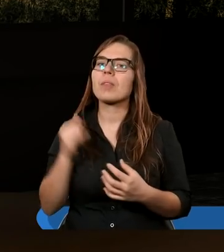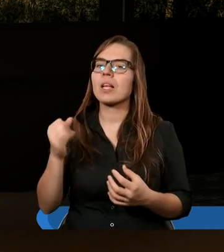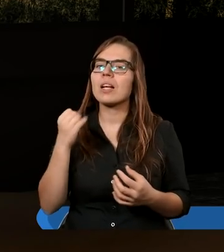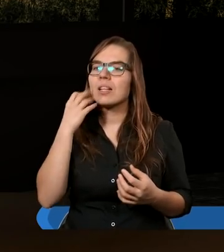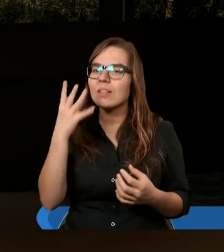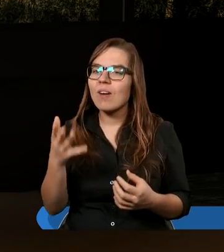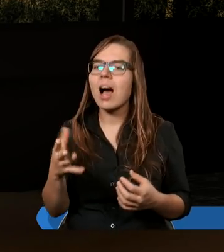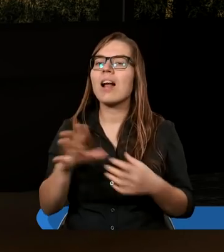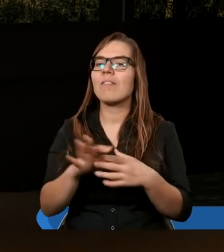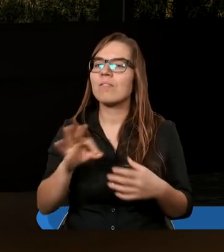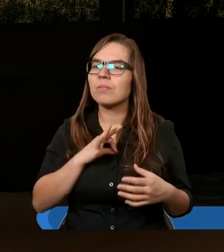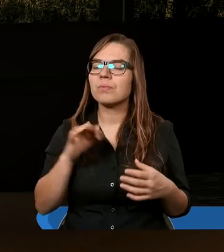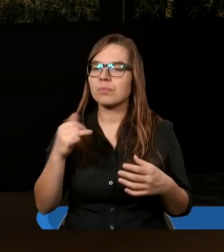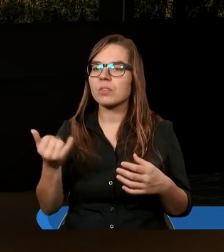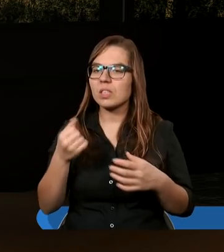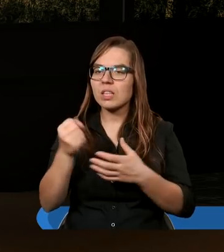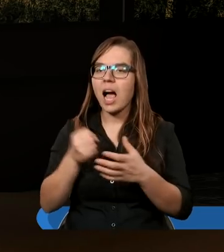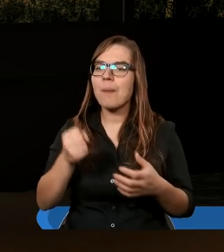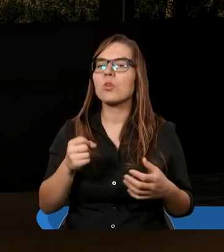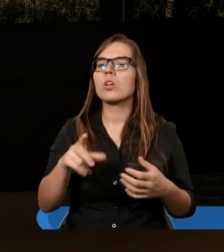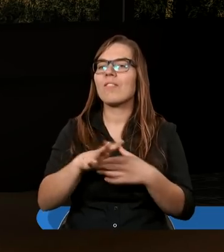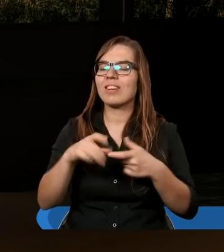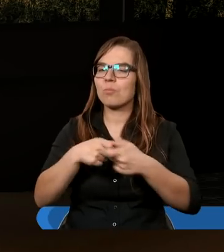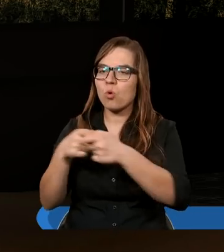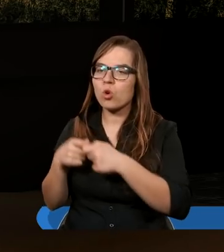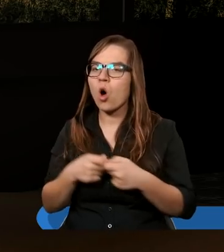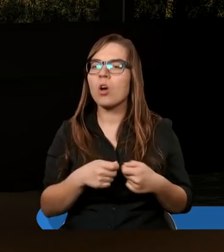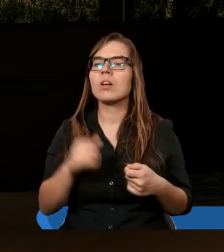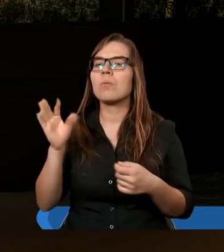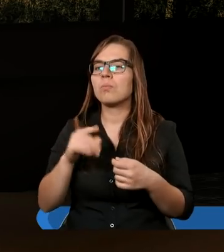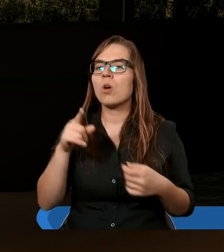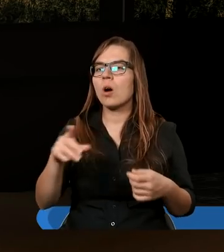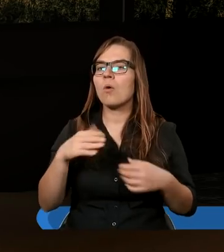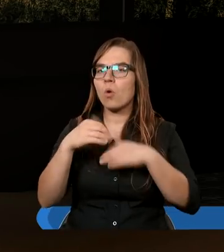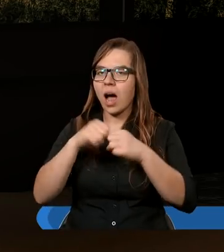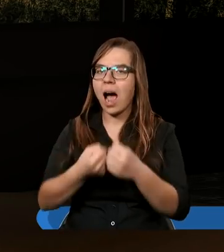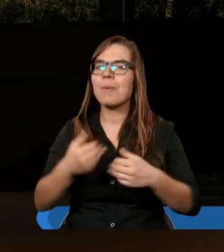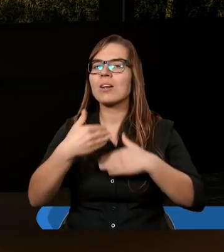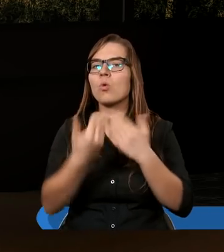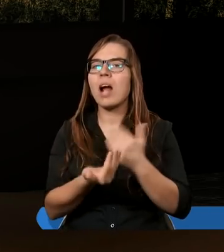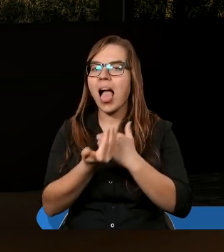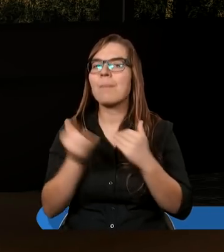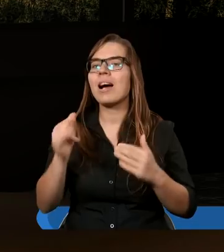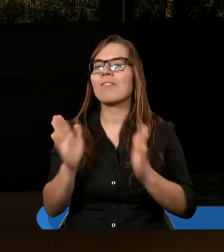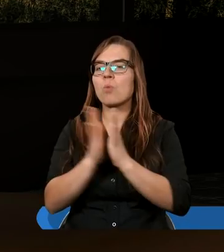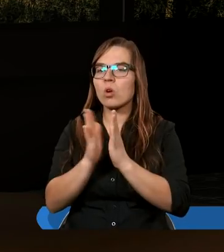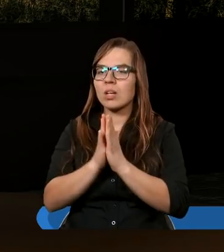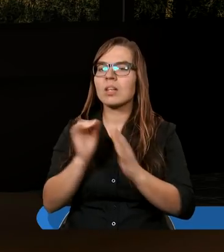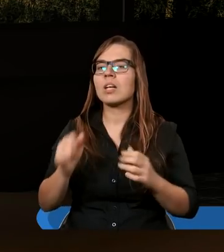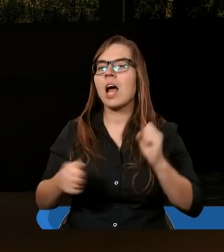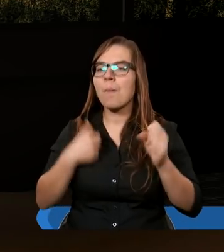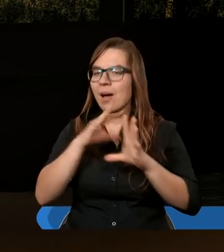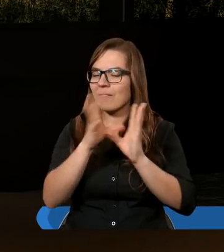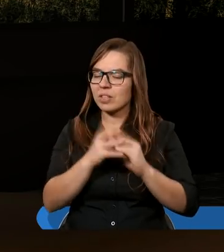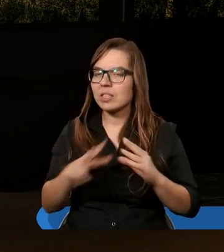trwali w nauce apostolskiej i we wspólnocie, w łamaniu chleba i w modlitwach, a